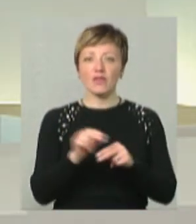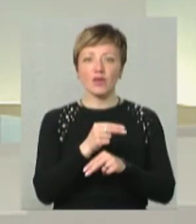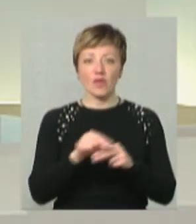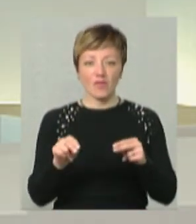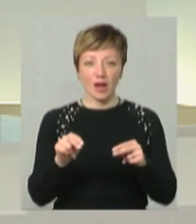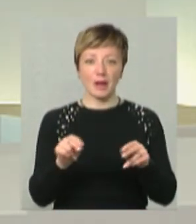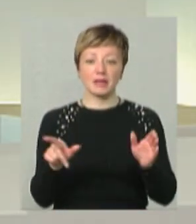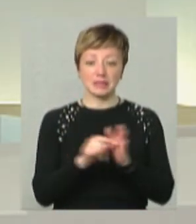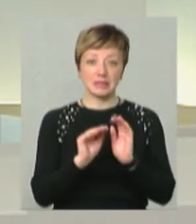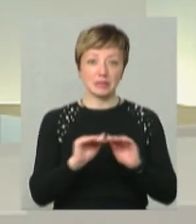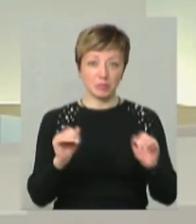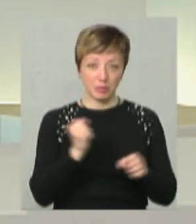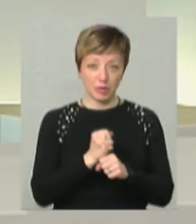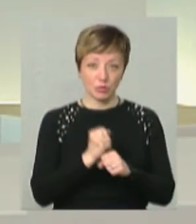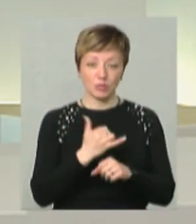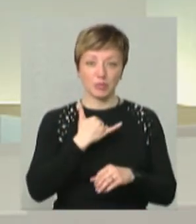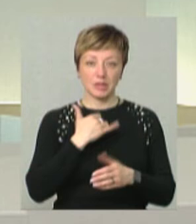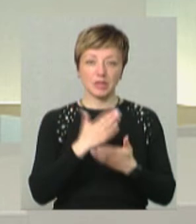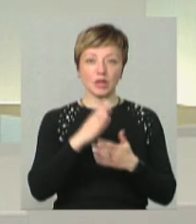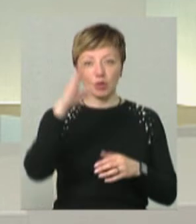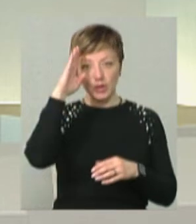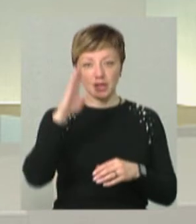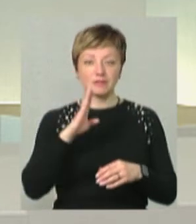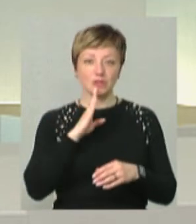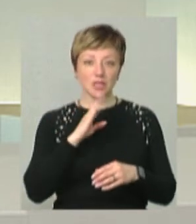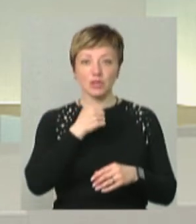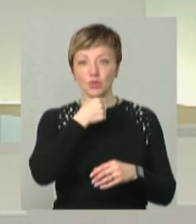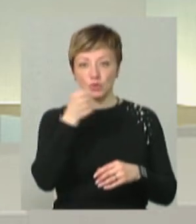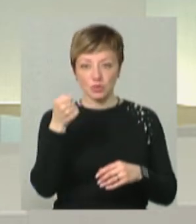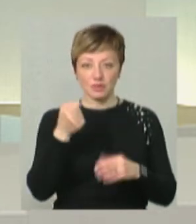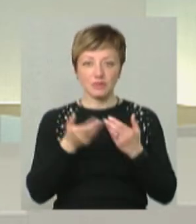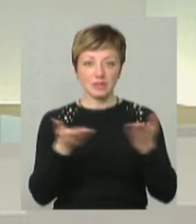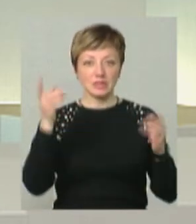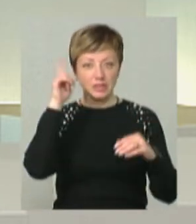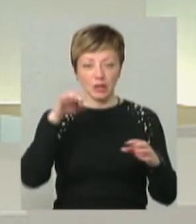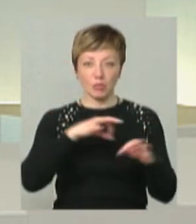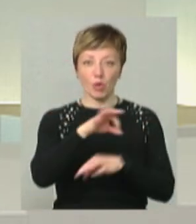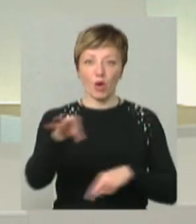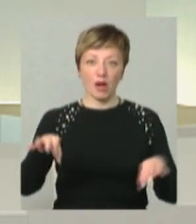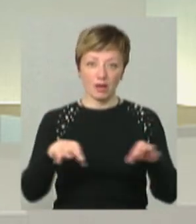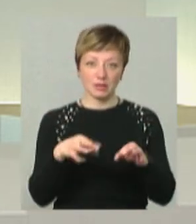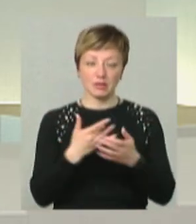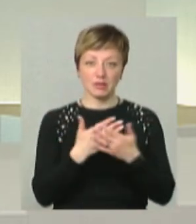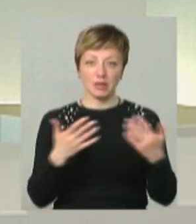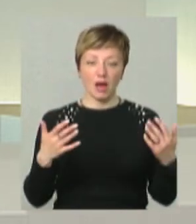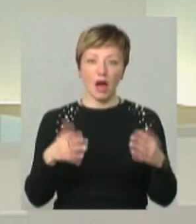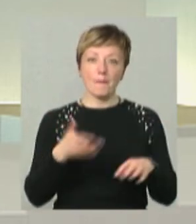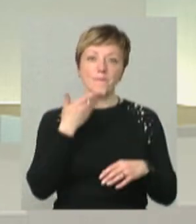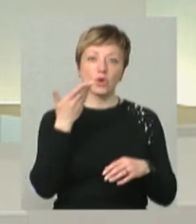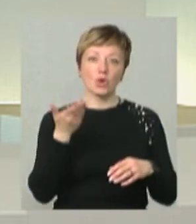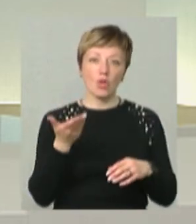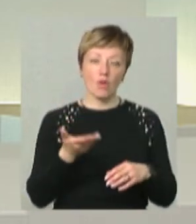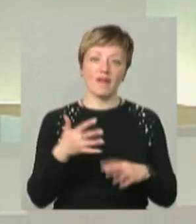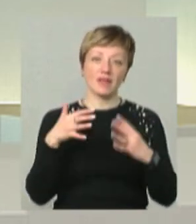«Без меж» працює з дітьми. Ну, в мене приходять юнаки, дівчата і дорослі. Ну, ви знаєте про проекти «Монологи війни», «Діалоги